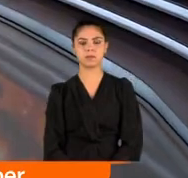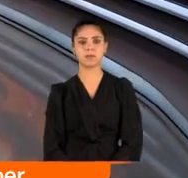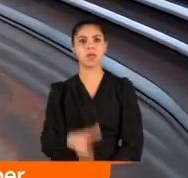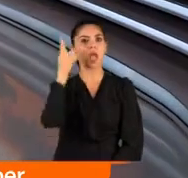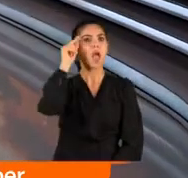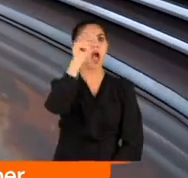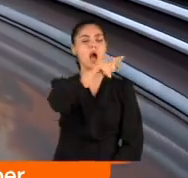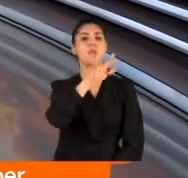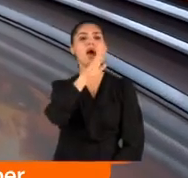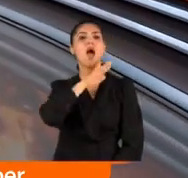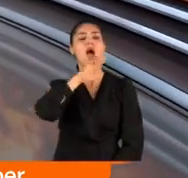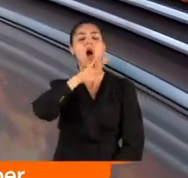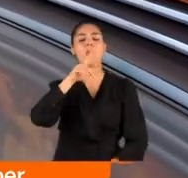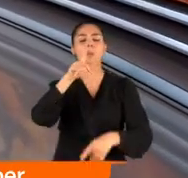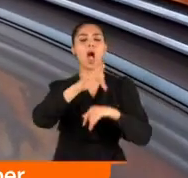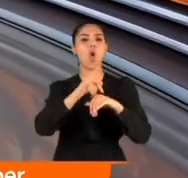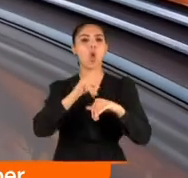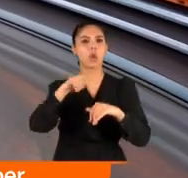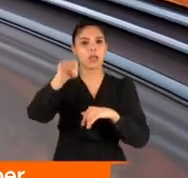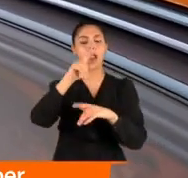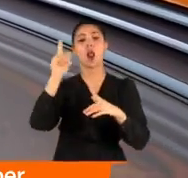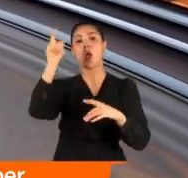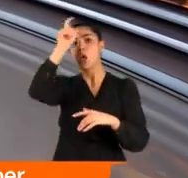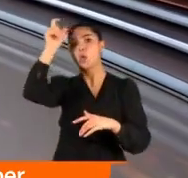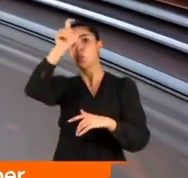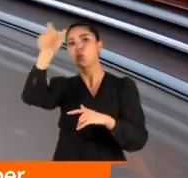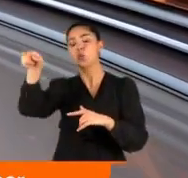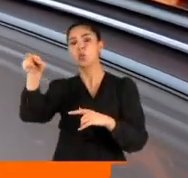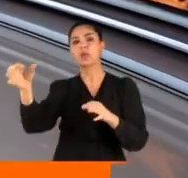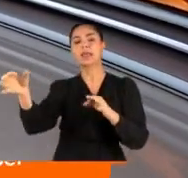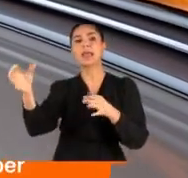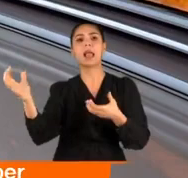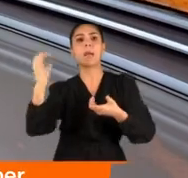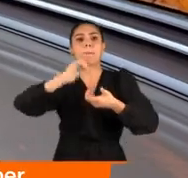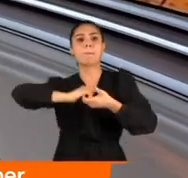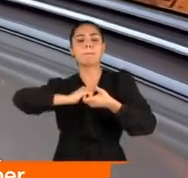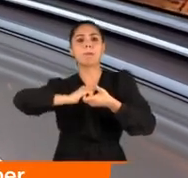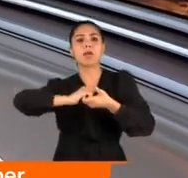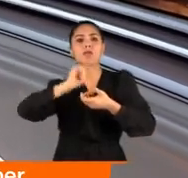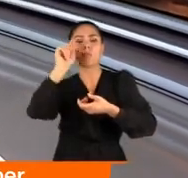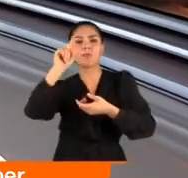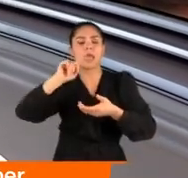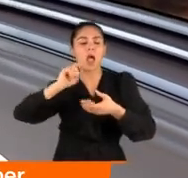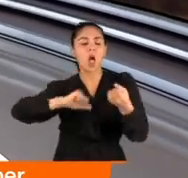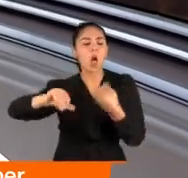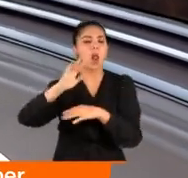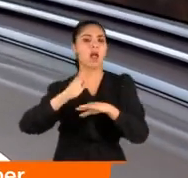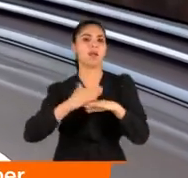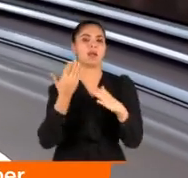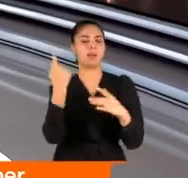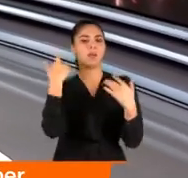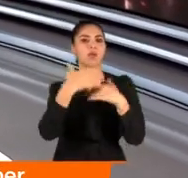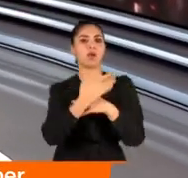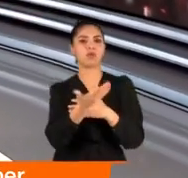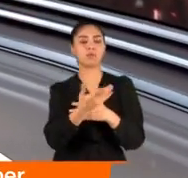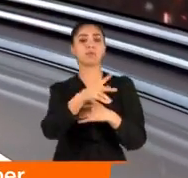Amerika ve Avrupa Birliği ülkeleri Türkiye ile müttefiklik ilişkisini adeta hiçe sayan bir olaya daha imza attı dün